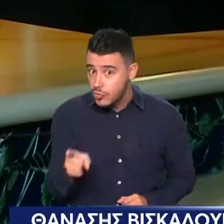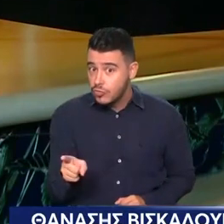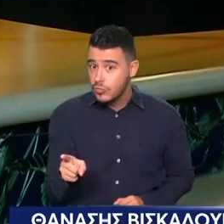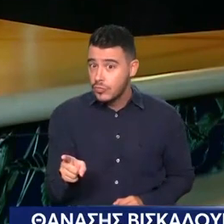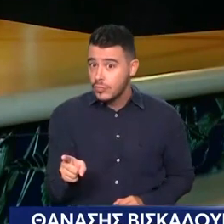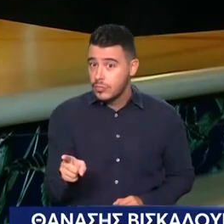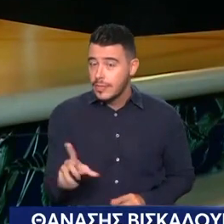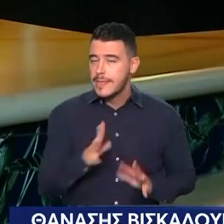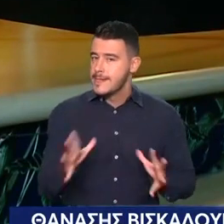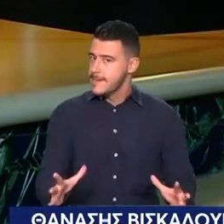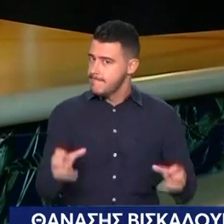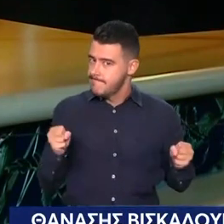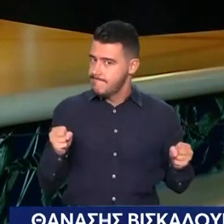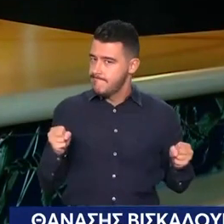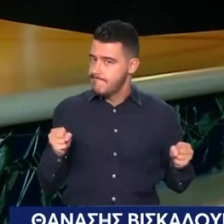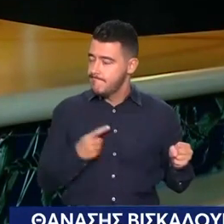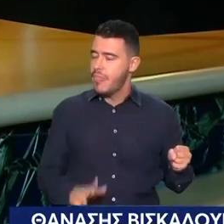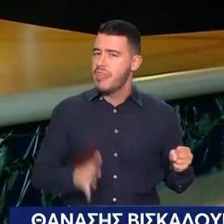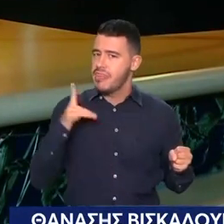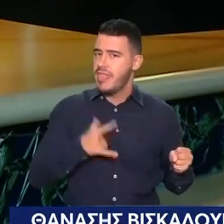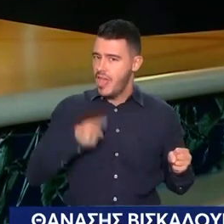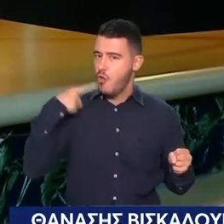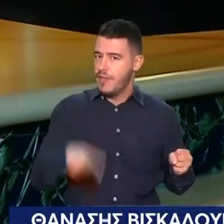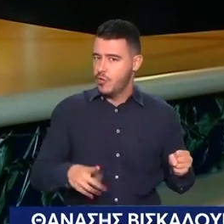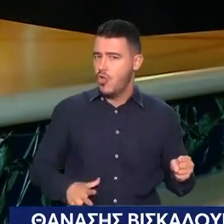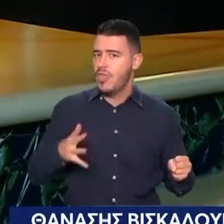Θα συγκρατηθώ γιατί έχω ένα χαρακτηρισμό Νομίζω δεν πρέπει να το πω